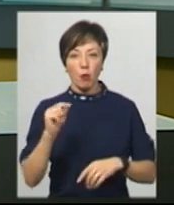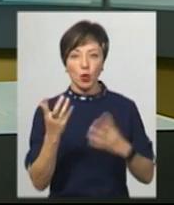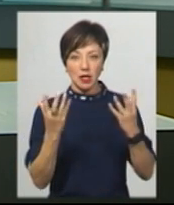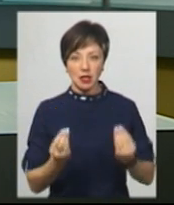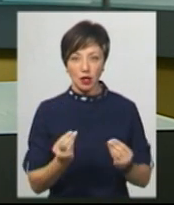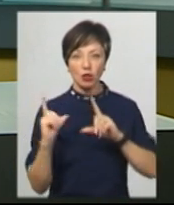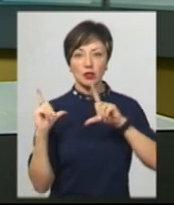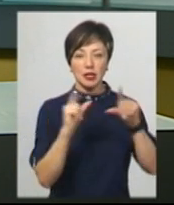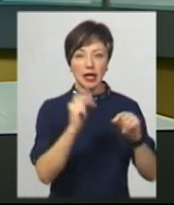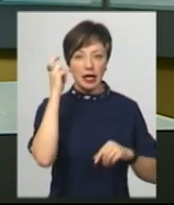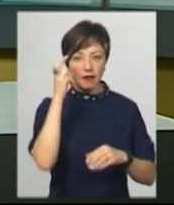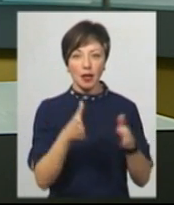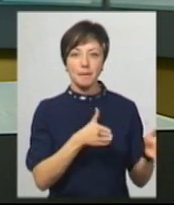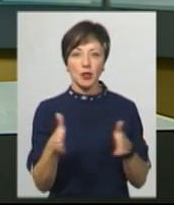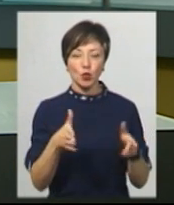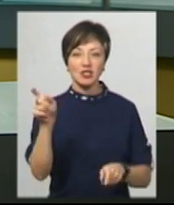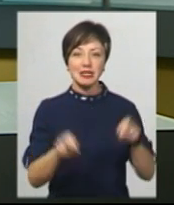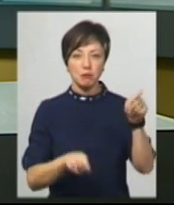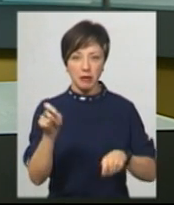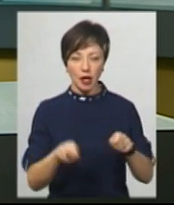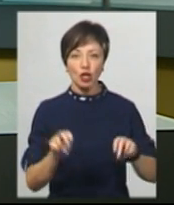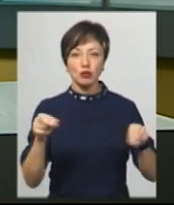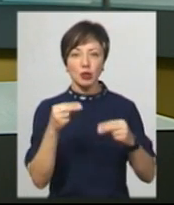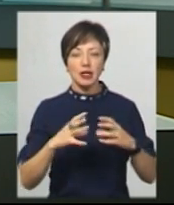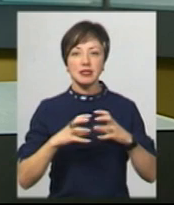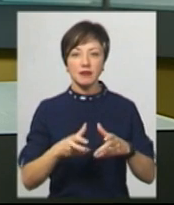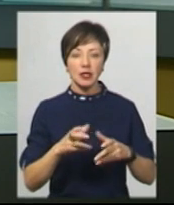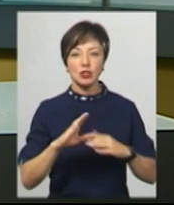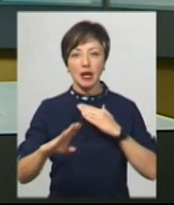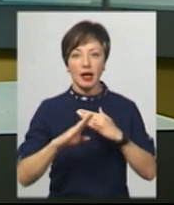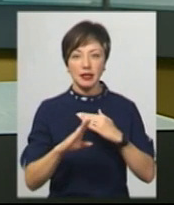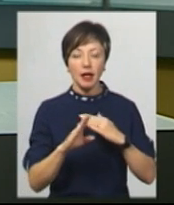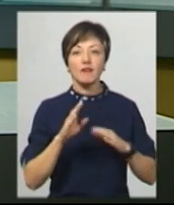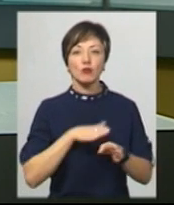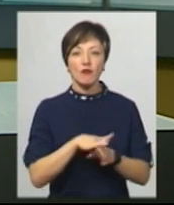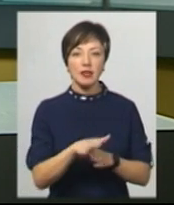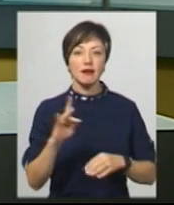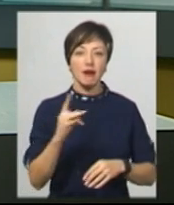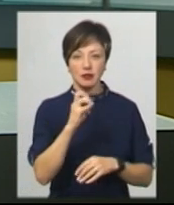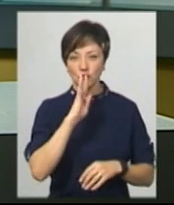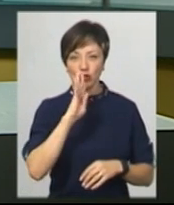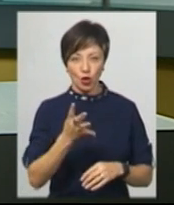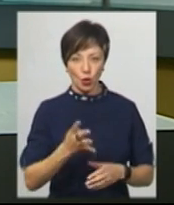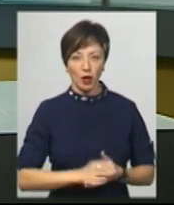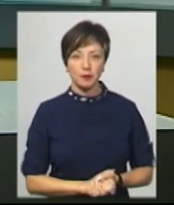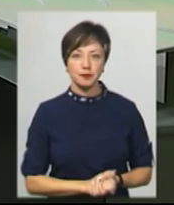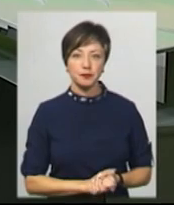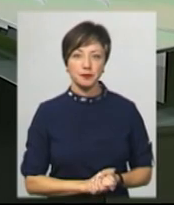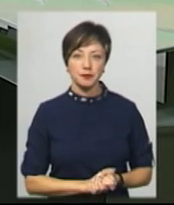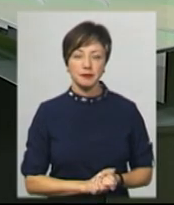наставник вирушають у Київ на підготовчий збір. Нагадаю, Чемпіонат світу з Києво-Кушенка і карате відбувається раз у 4 роки.